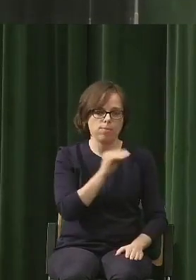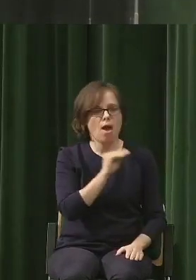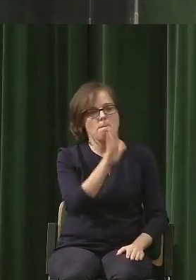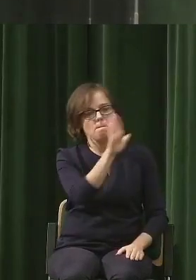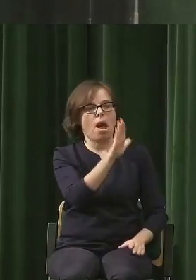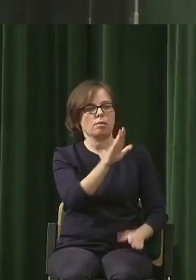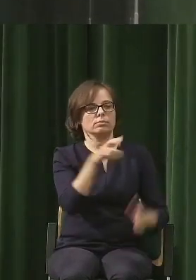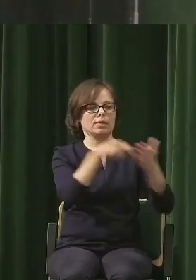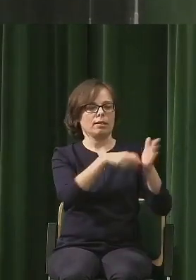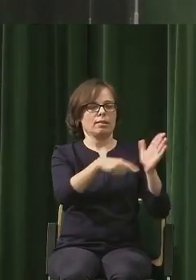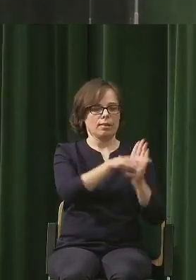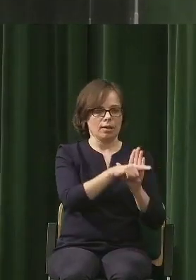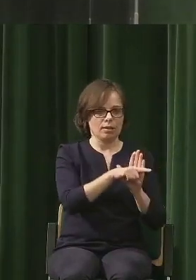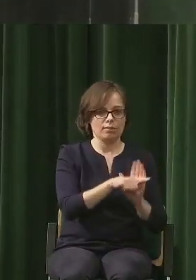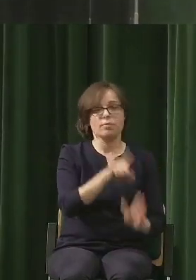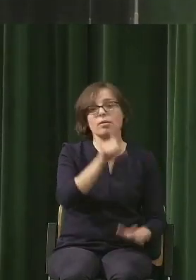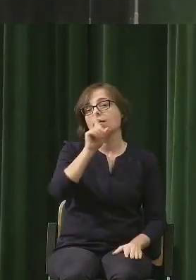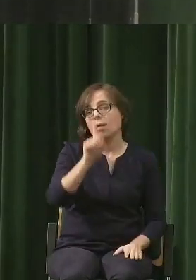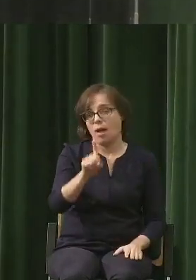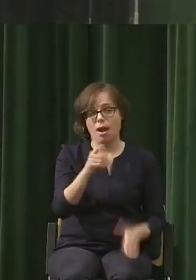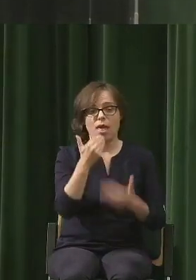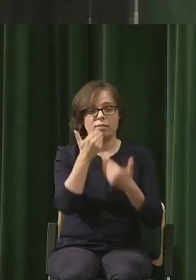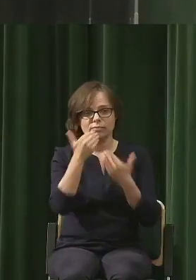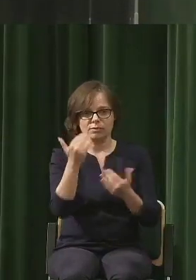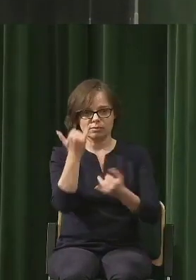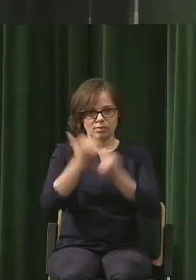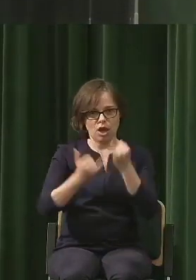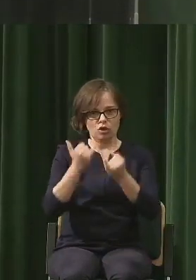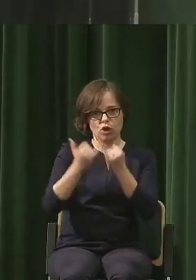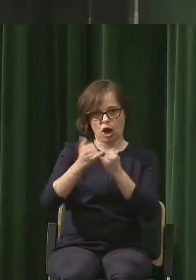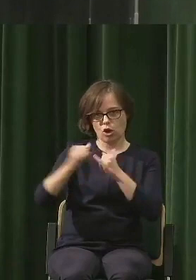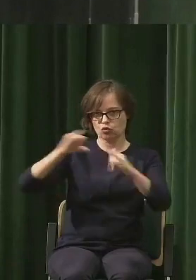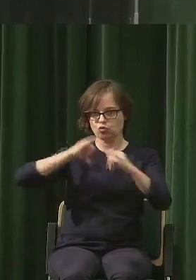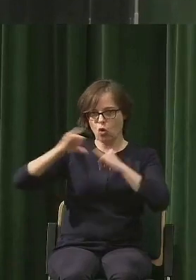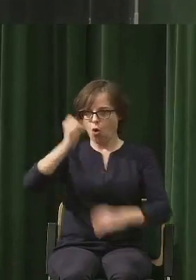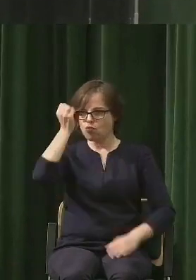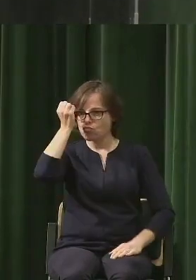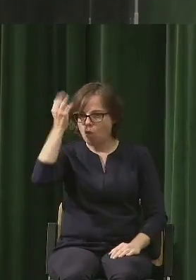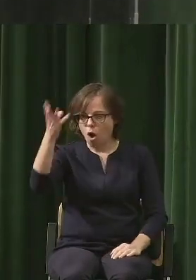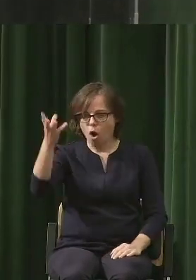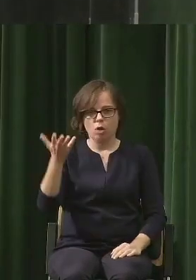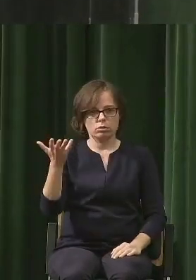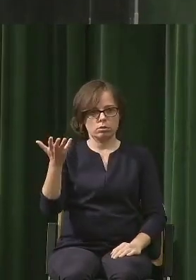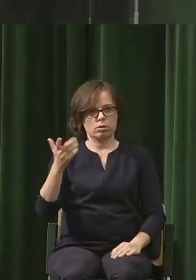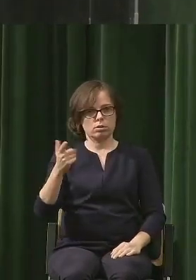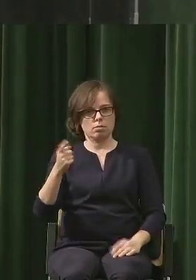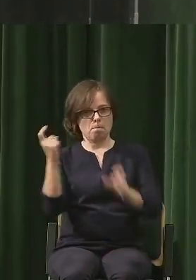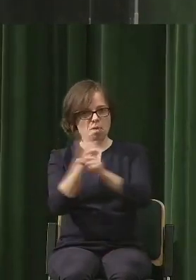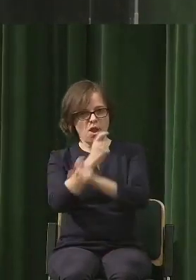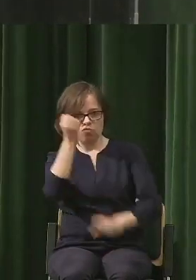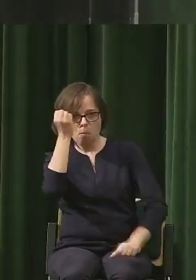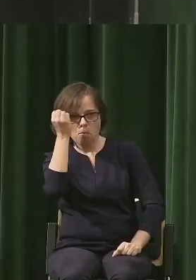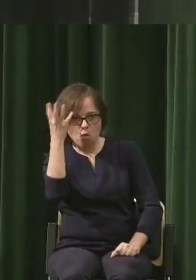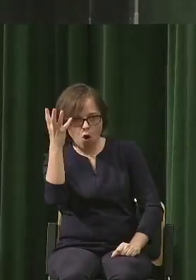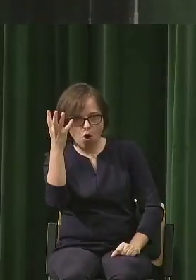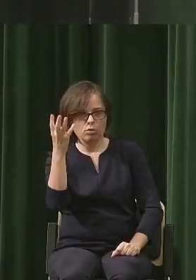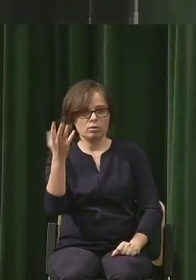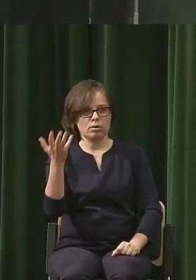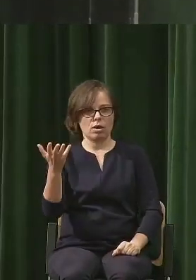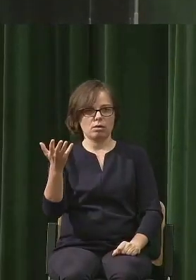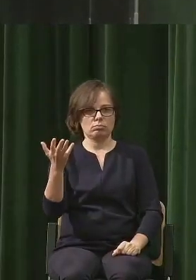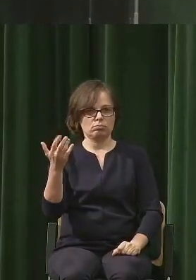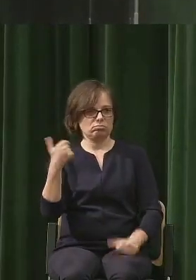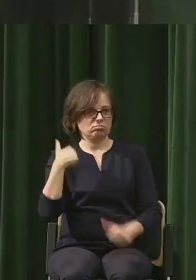cechy. Natomiast można przez mądre działania, stworzenie mądrego państwa wiatana i